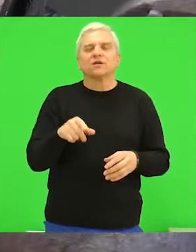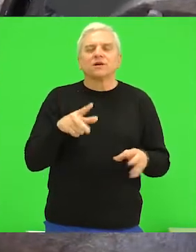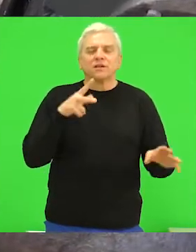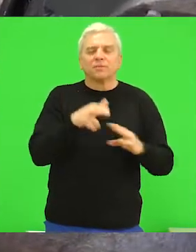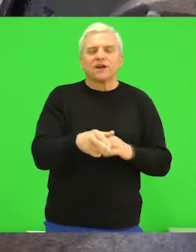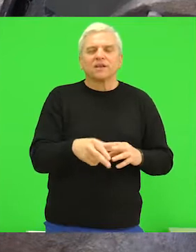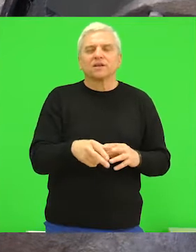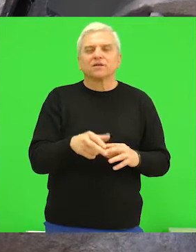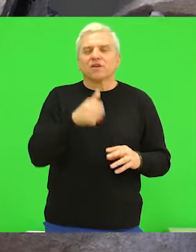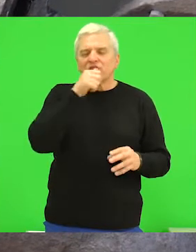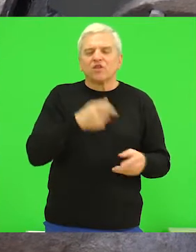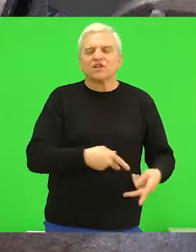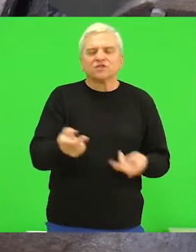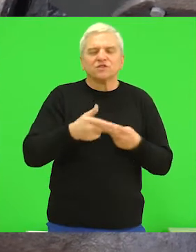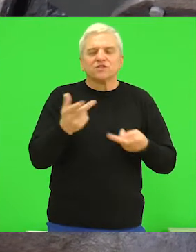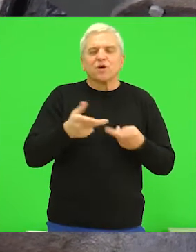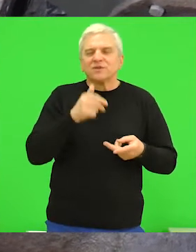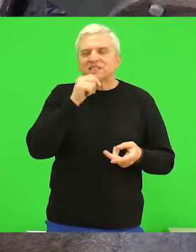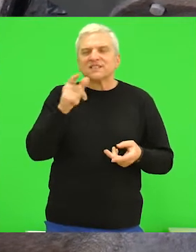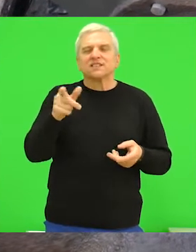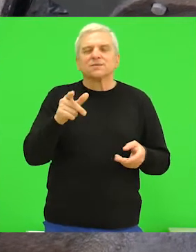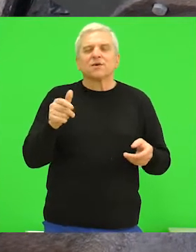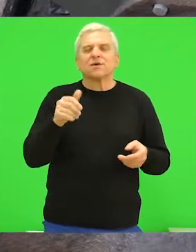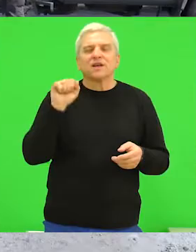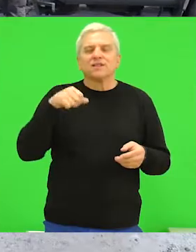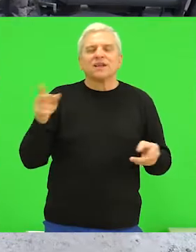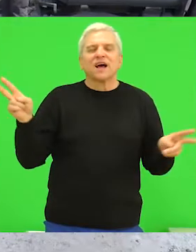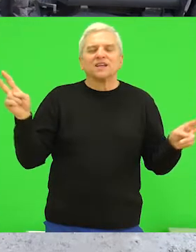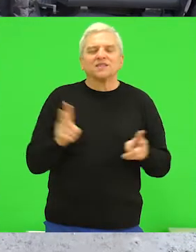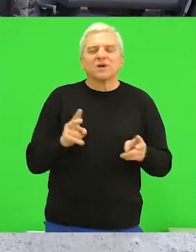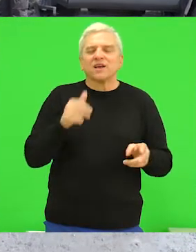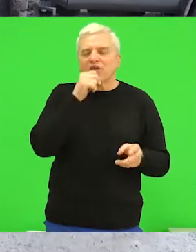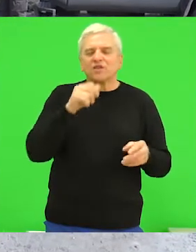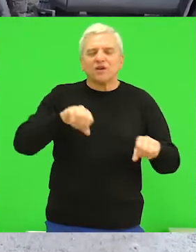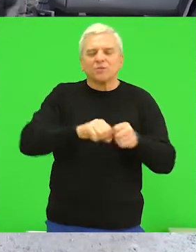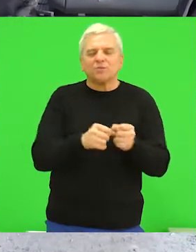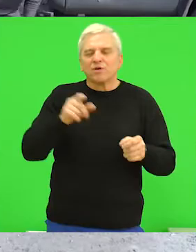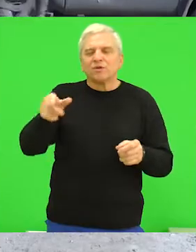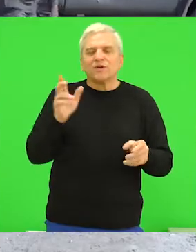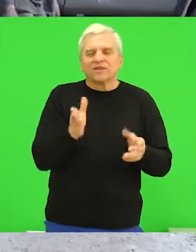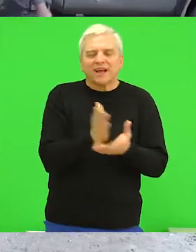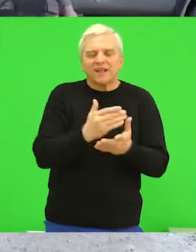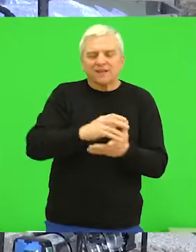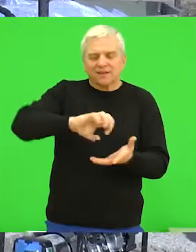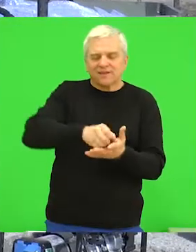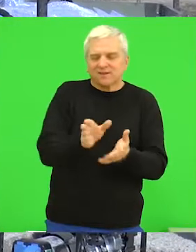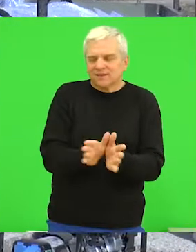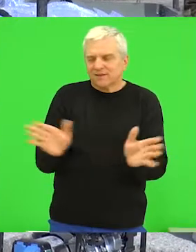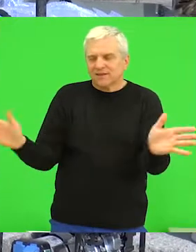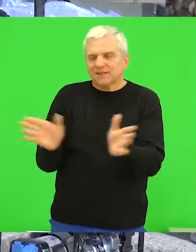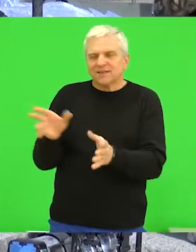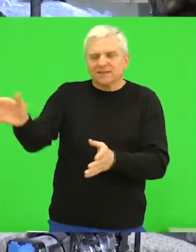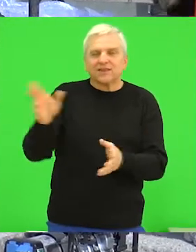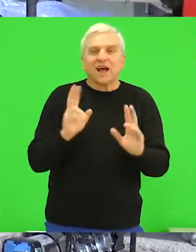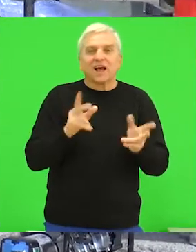da prekinemo vodosnaddevanje, odnosno da smanjimo sanaciju havarije, odnosno da izlujemo havarisane